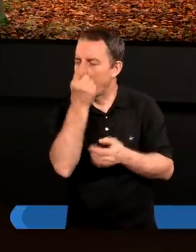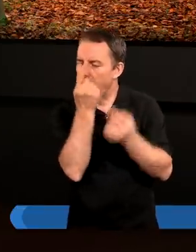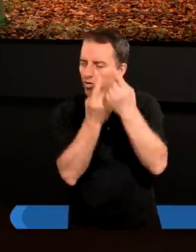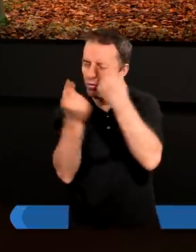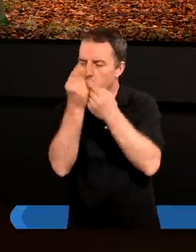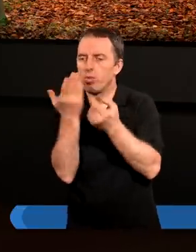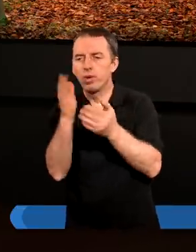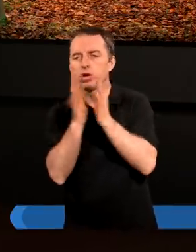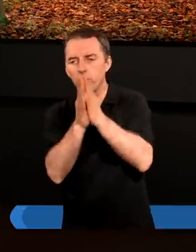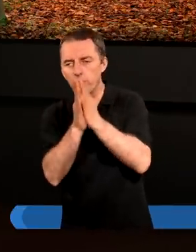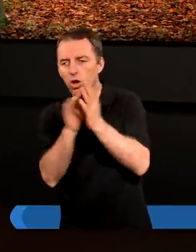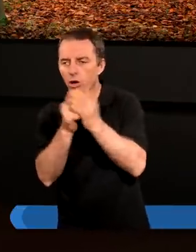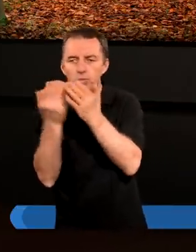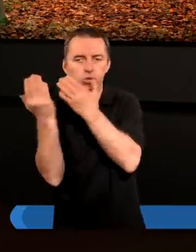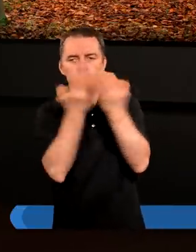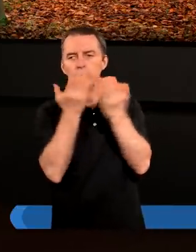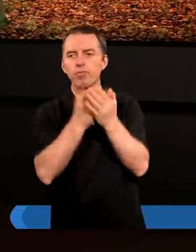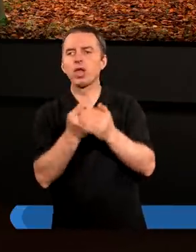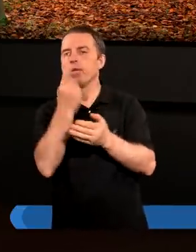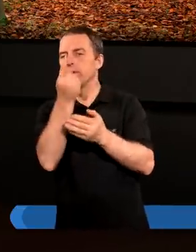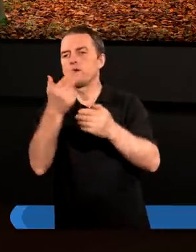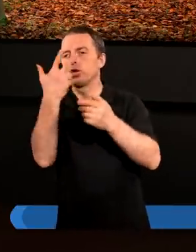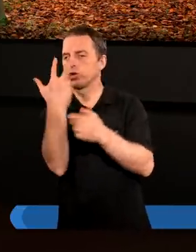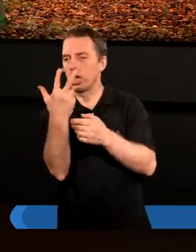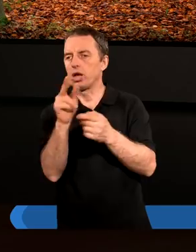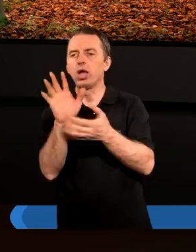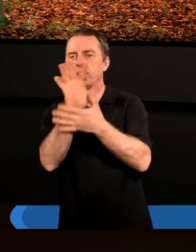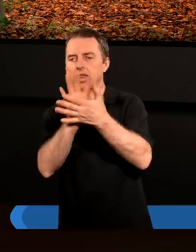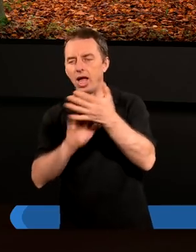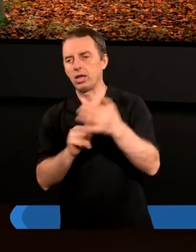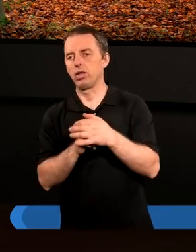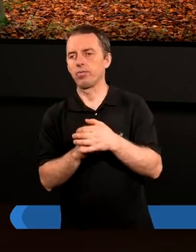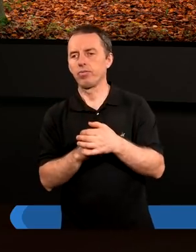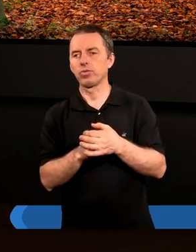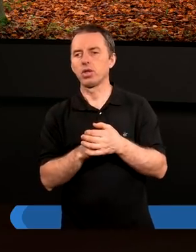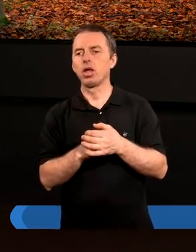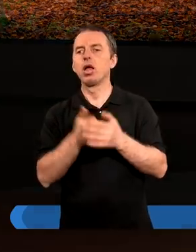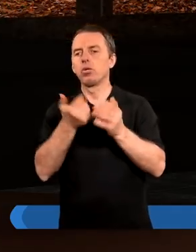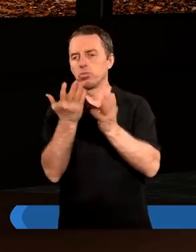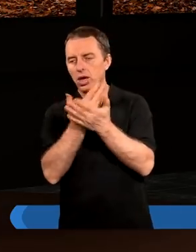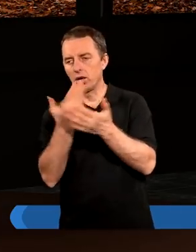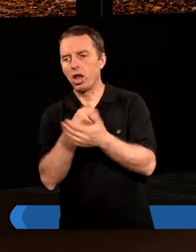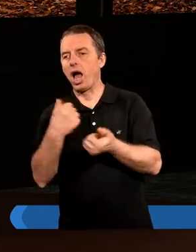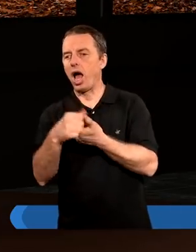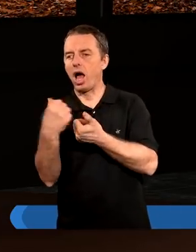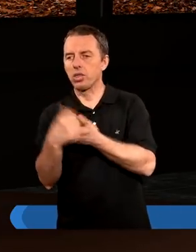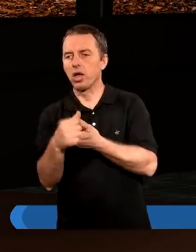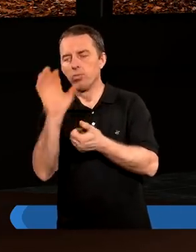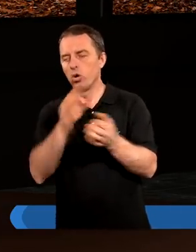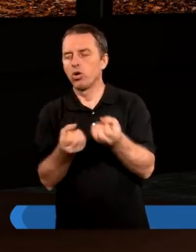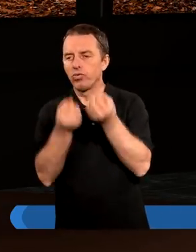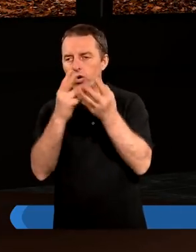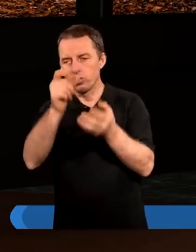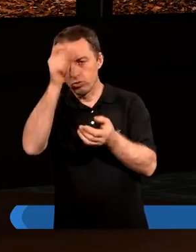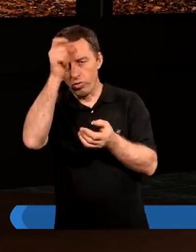Bardzo proszę o przeczytanie pierwszych trzech tekstów. To jest Księga Potomków Adama, kiedy Bóg